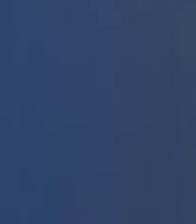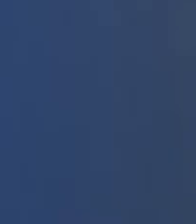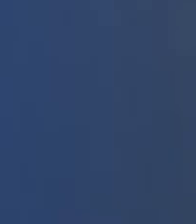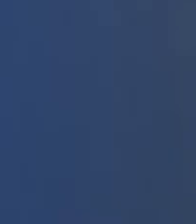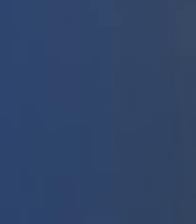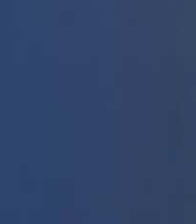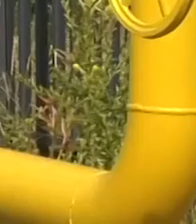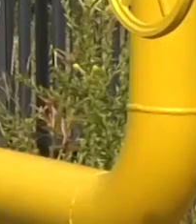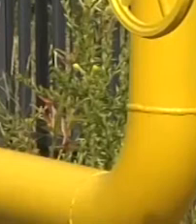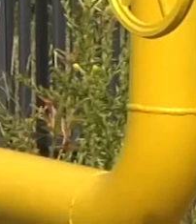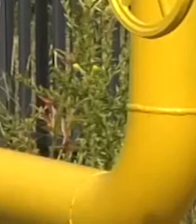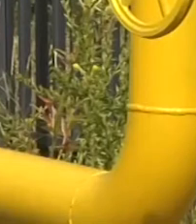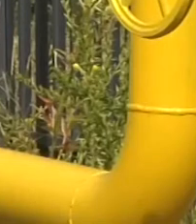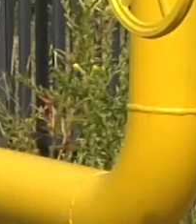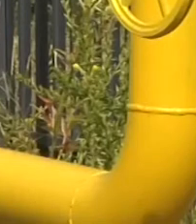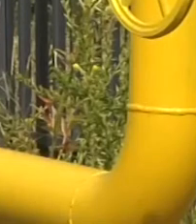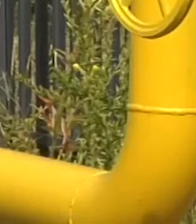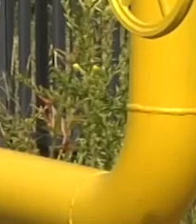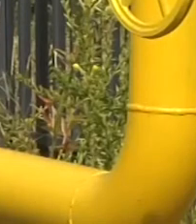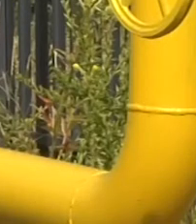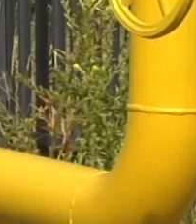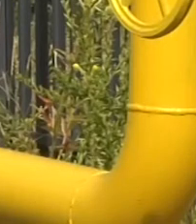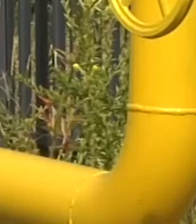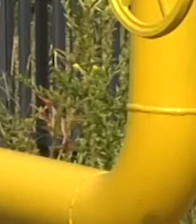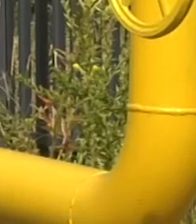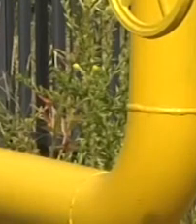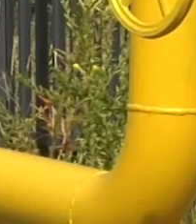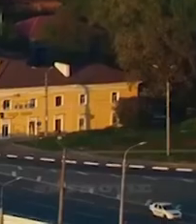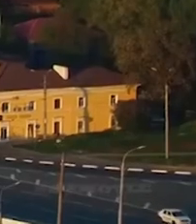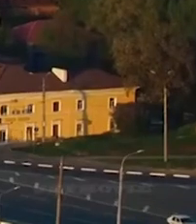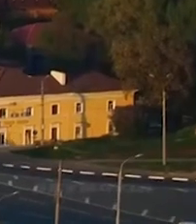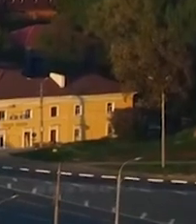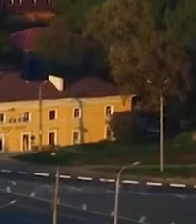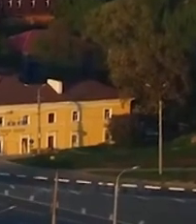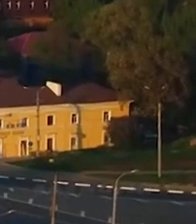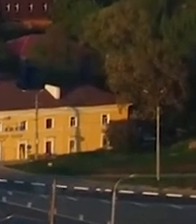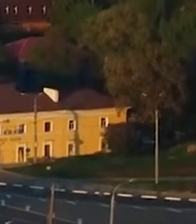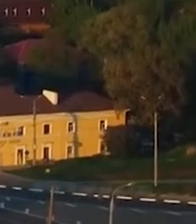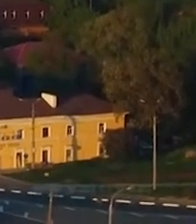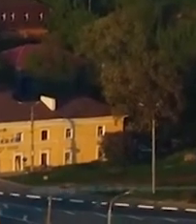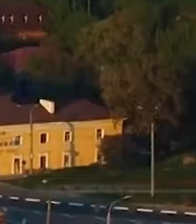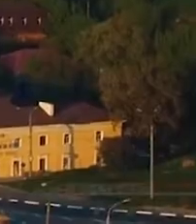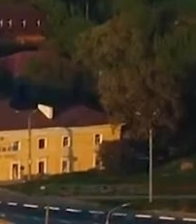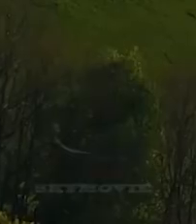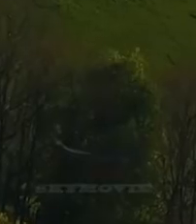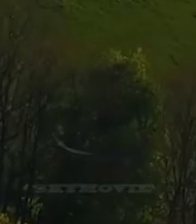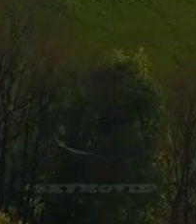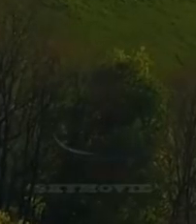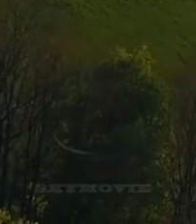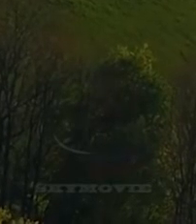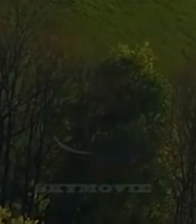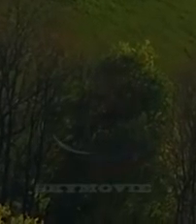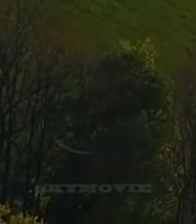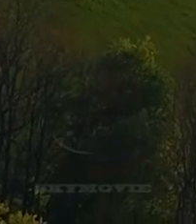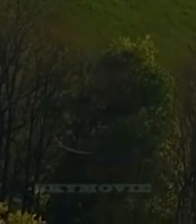дегазификации жилого фонда. В регионе голубое топливо придет более чем в 45 тысяч домохозяйств. Кроме того, речь шла о строительстве метро в Нижнем Новгороде. К